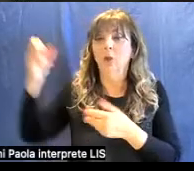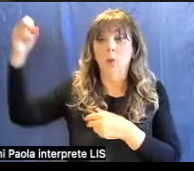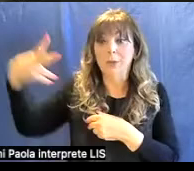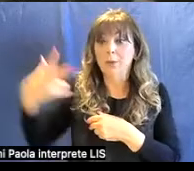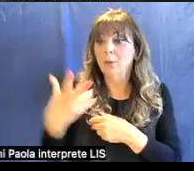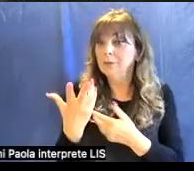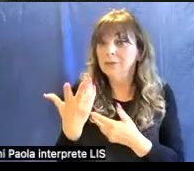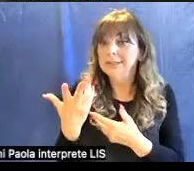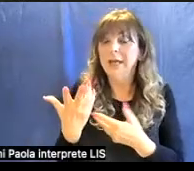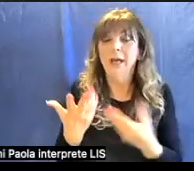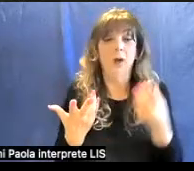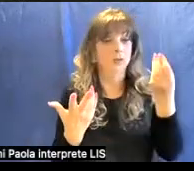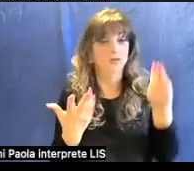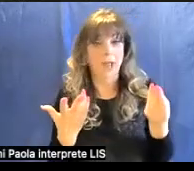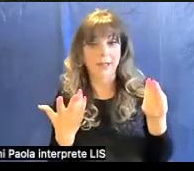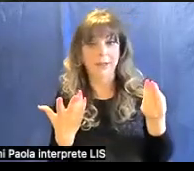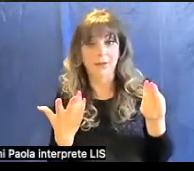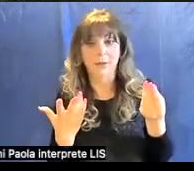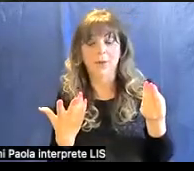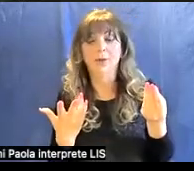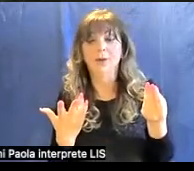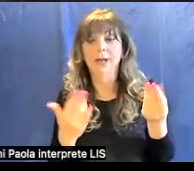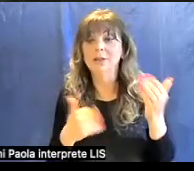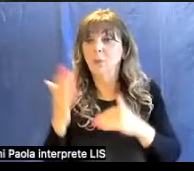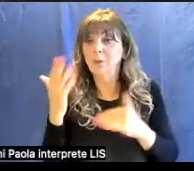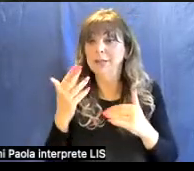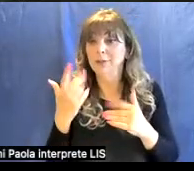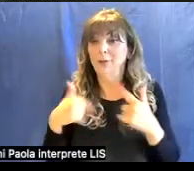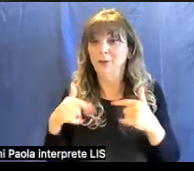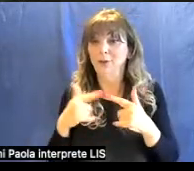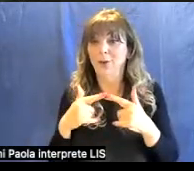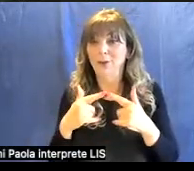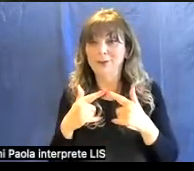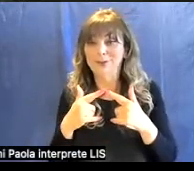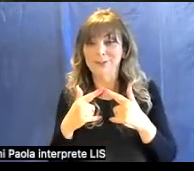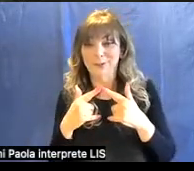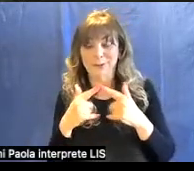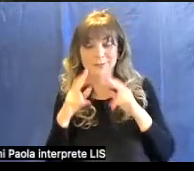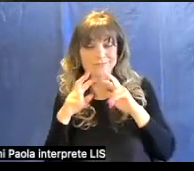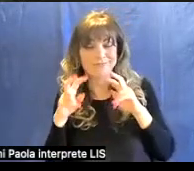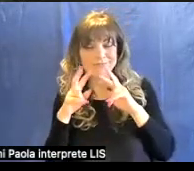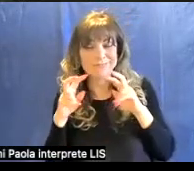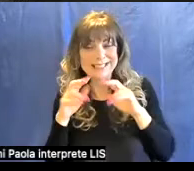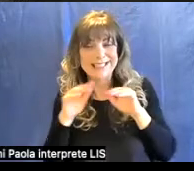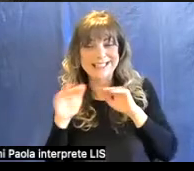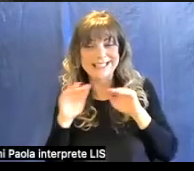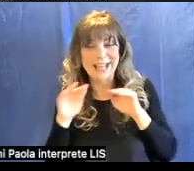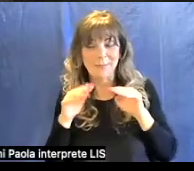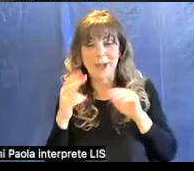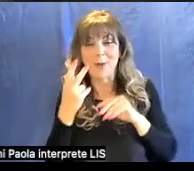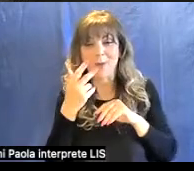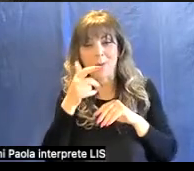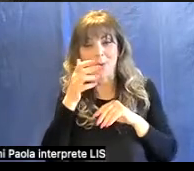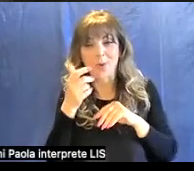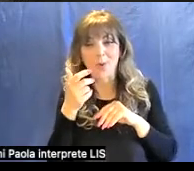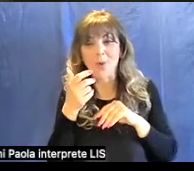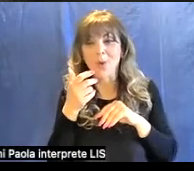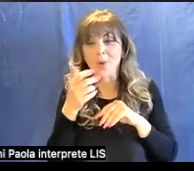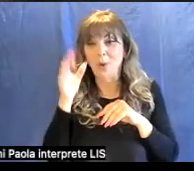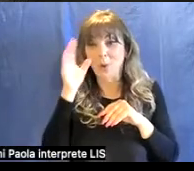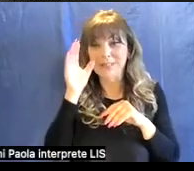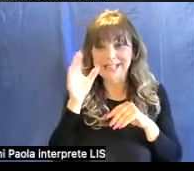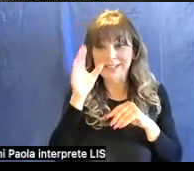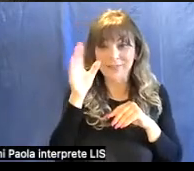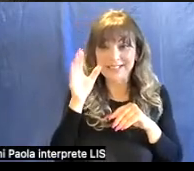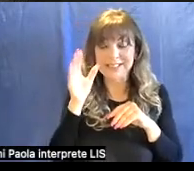oggetto e soprattutto il nostro detector, il nostro sistema di osservazione. Per